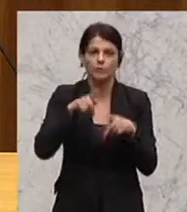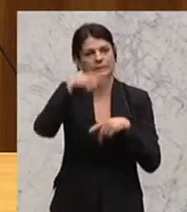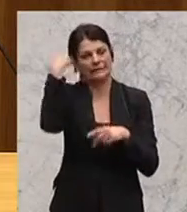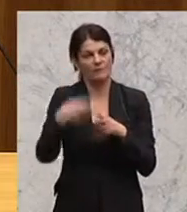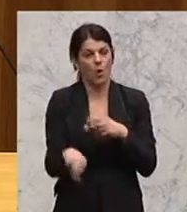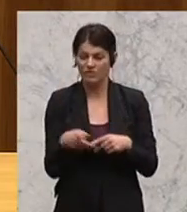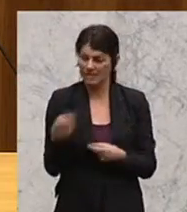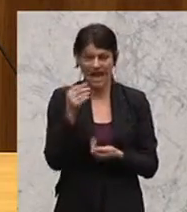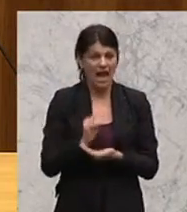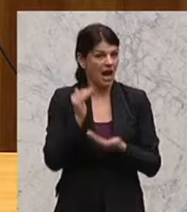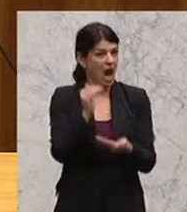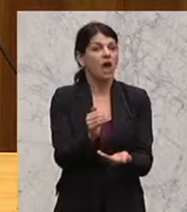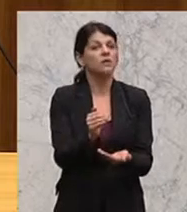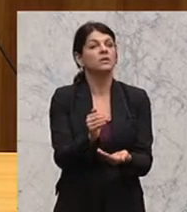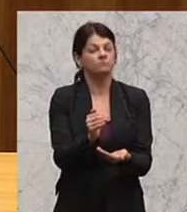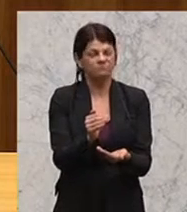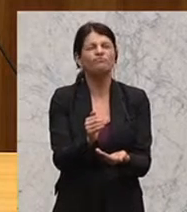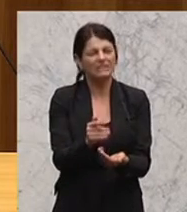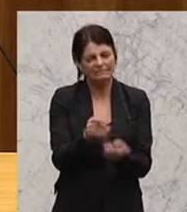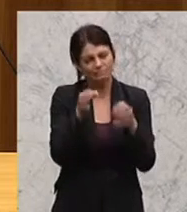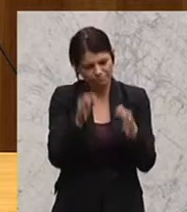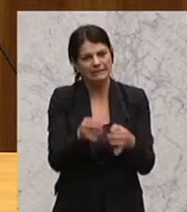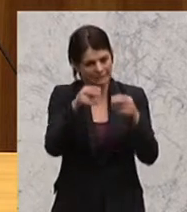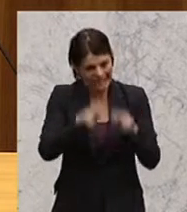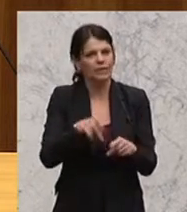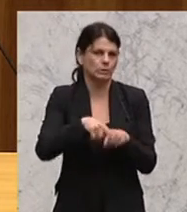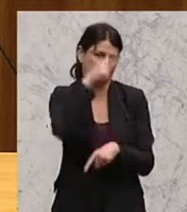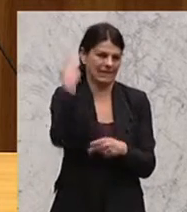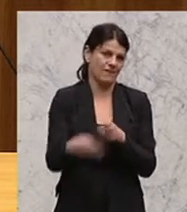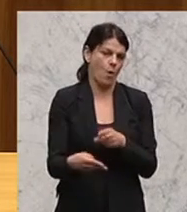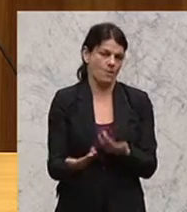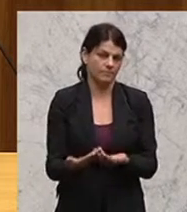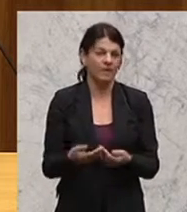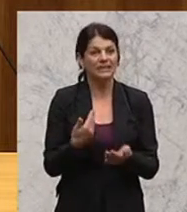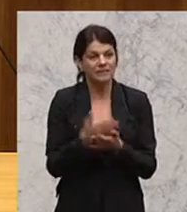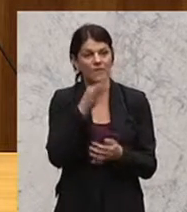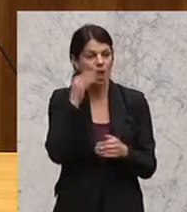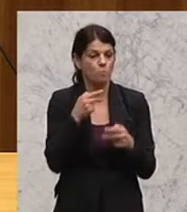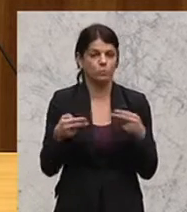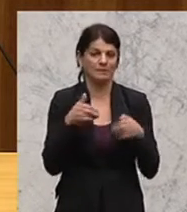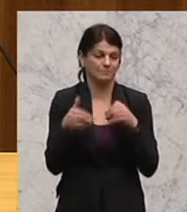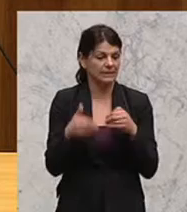Und dieses Geld wäre in jedem Fall ganz richtig und ganz sinnvoll angelegt. Der Herr, Bundesminister,